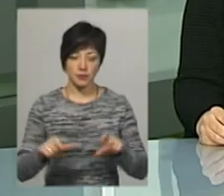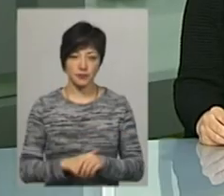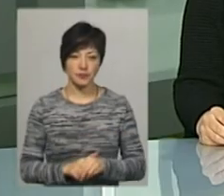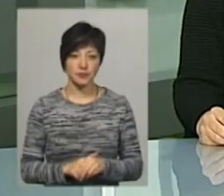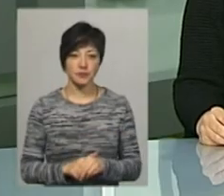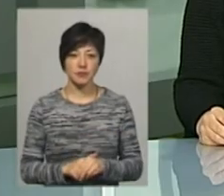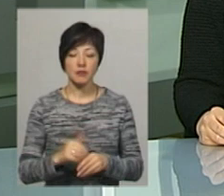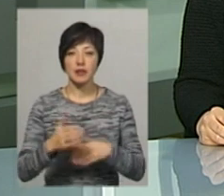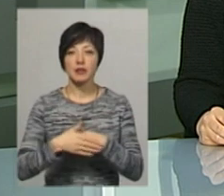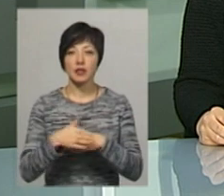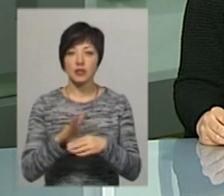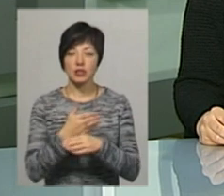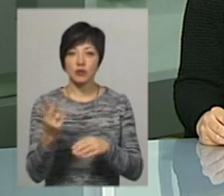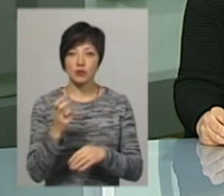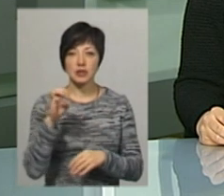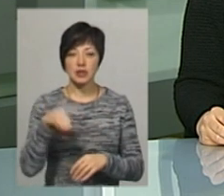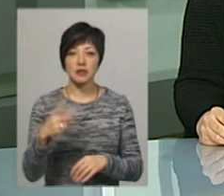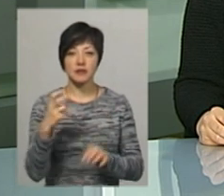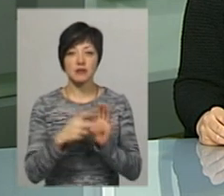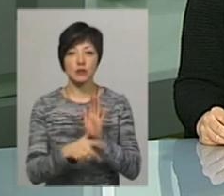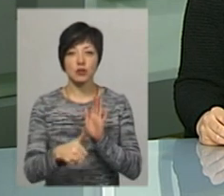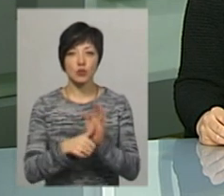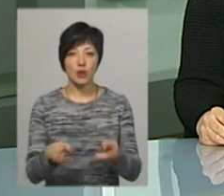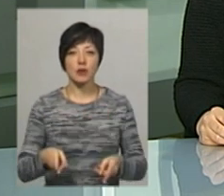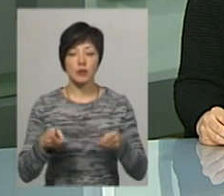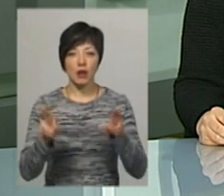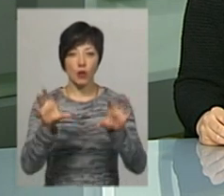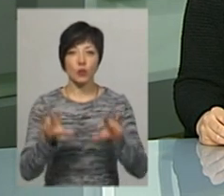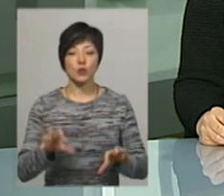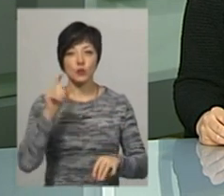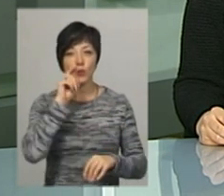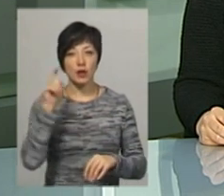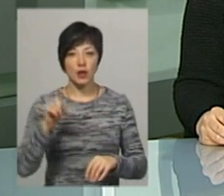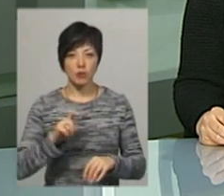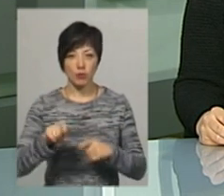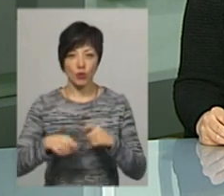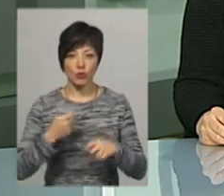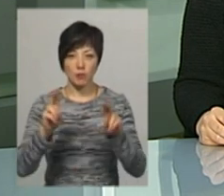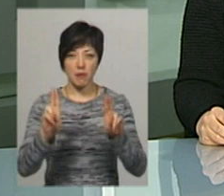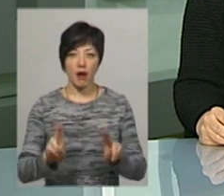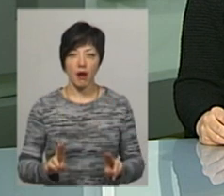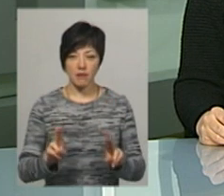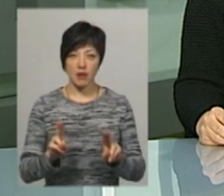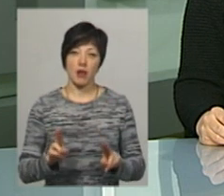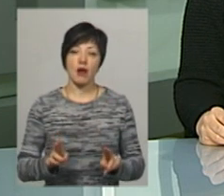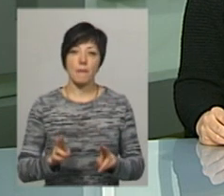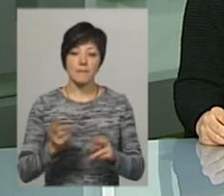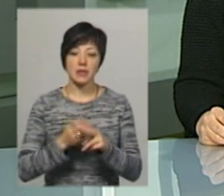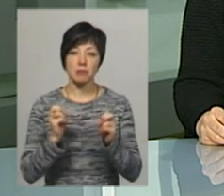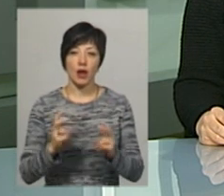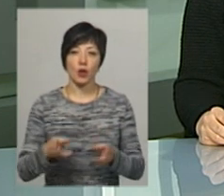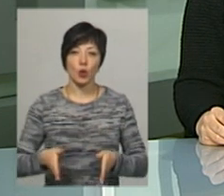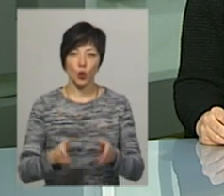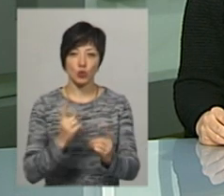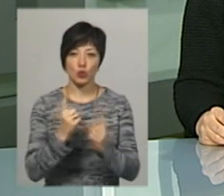Санкція частини 2 статті 286 Кримінального кодексу України, а це порушення правил безпеки дорожнього руху особами,